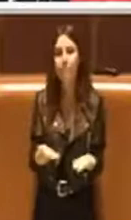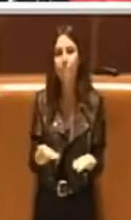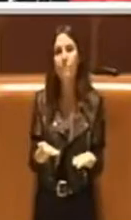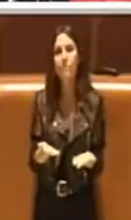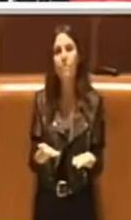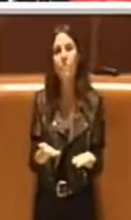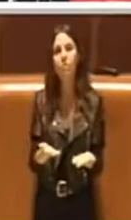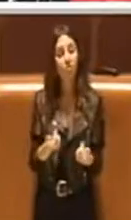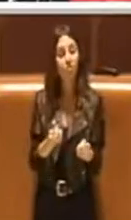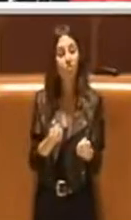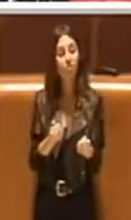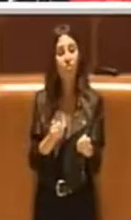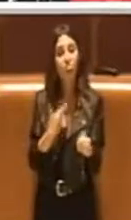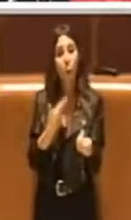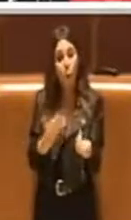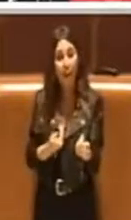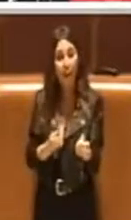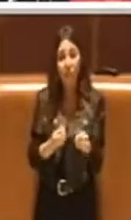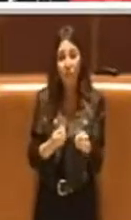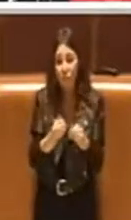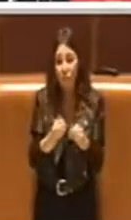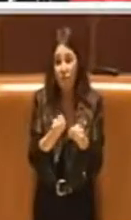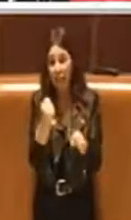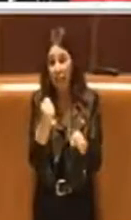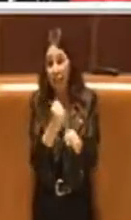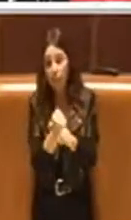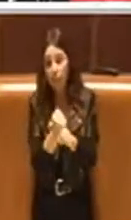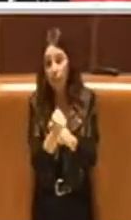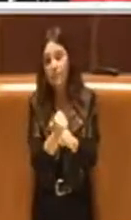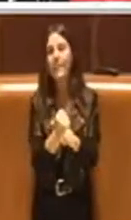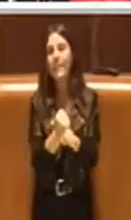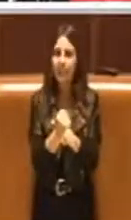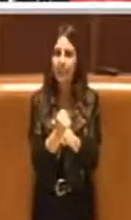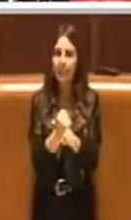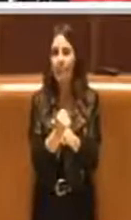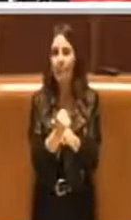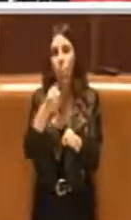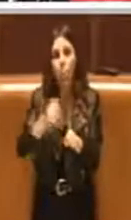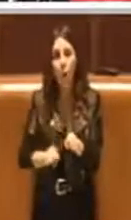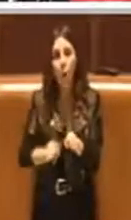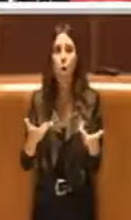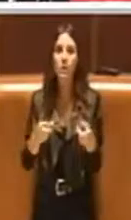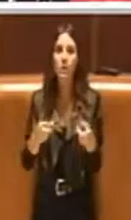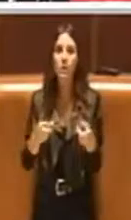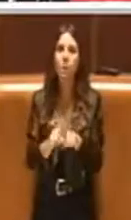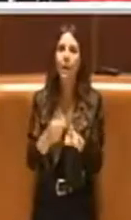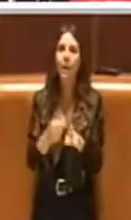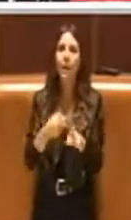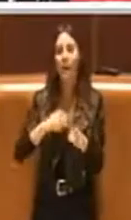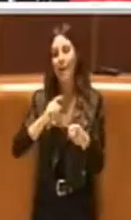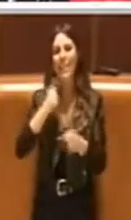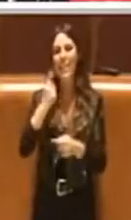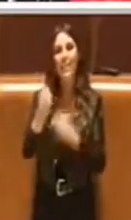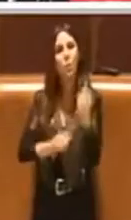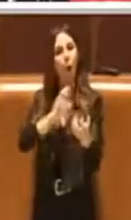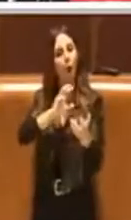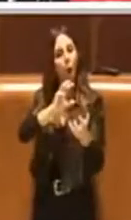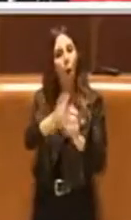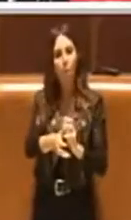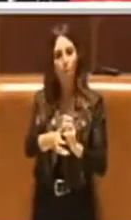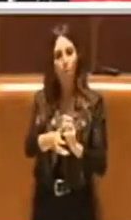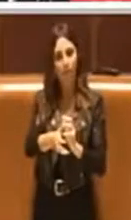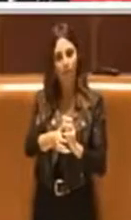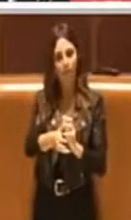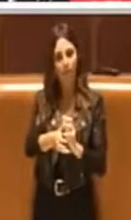questi interventi potrebbe essere stato complicato però questo è